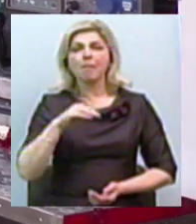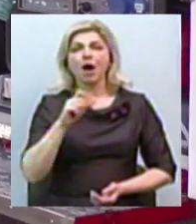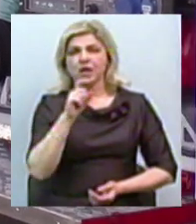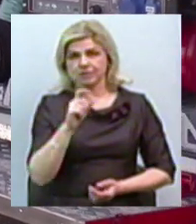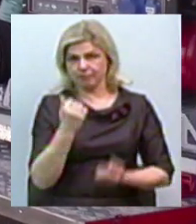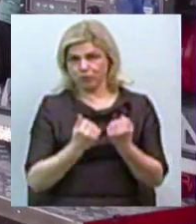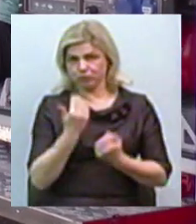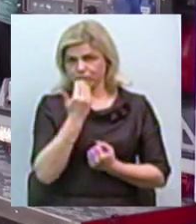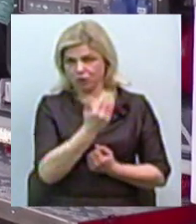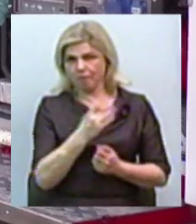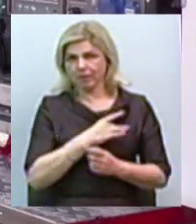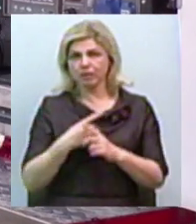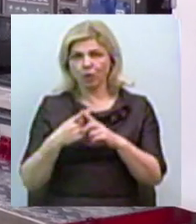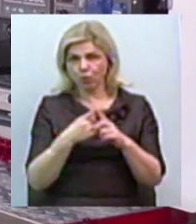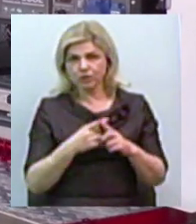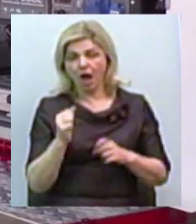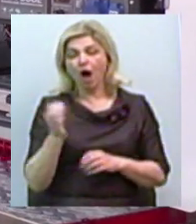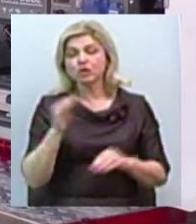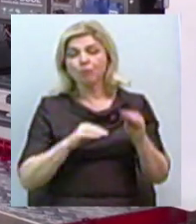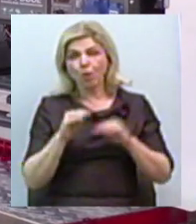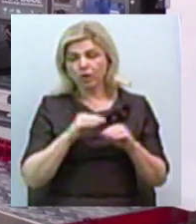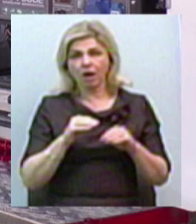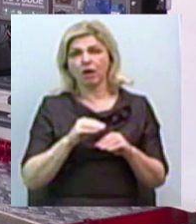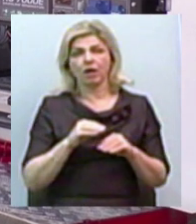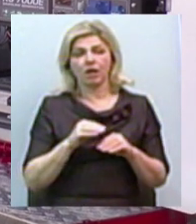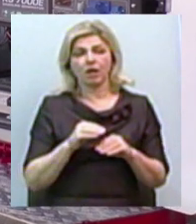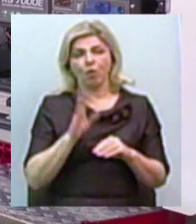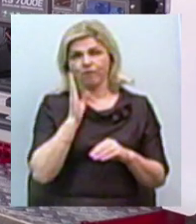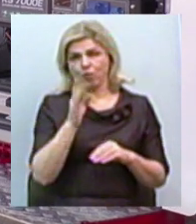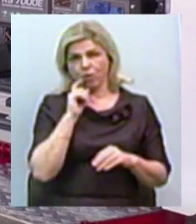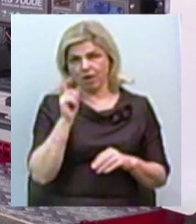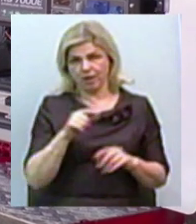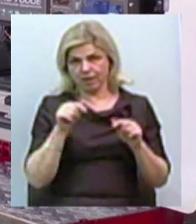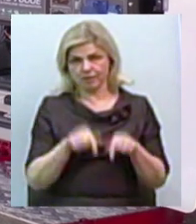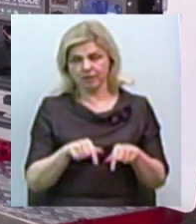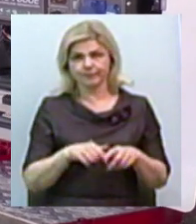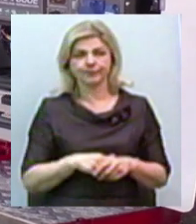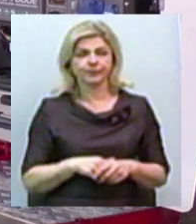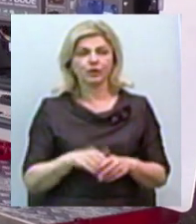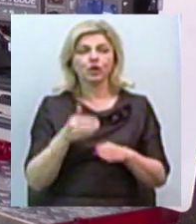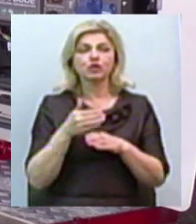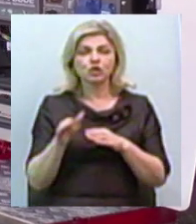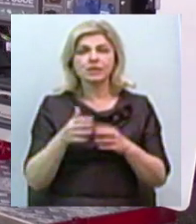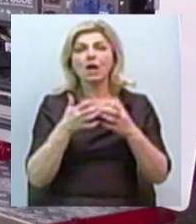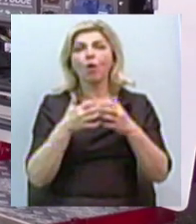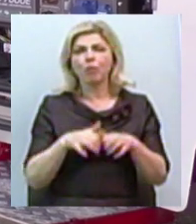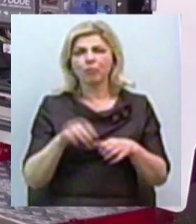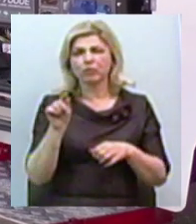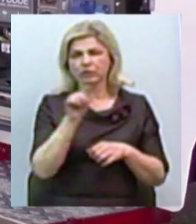А комплектація, збірка вже безпосередньо України. Часть оснащення це Німецьке,